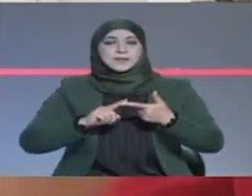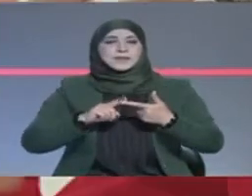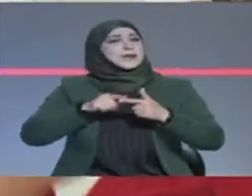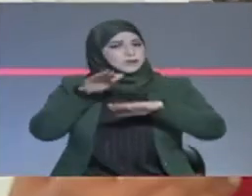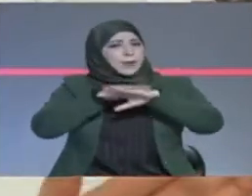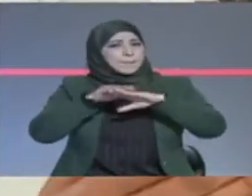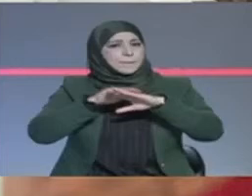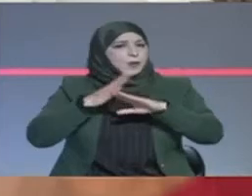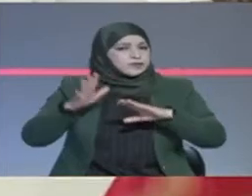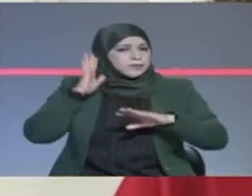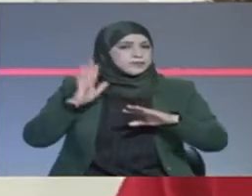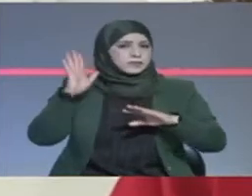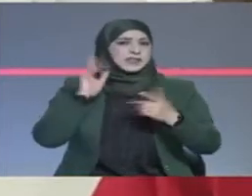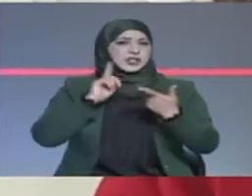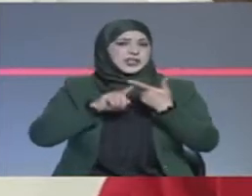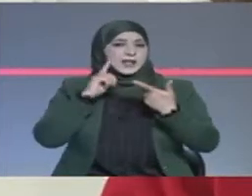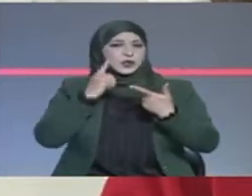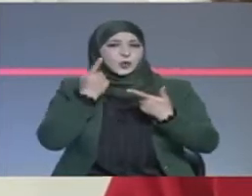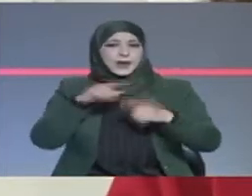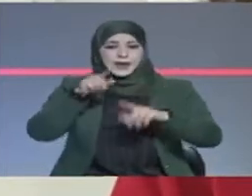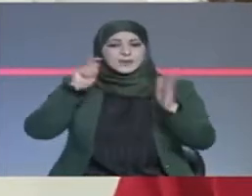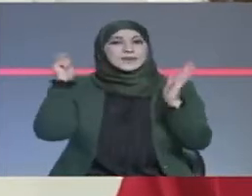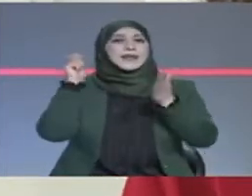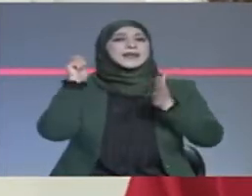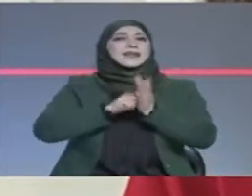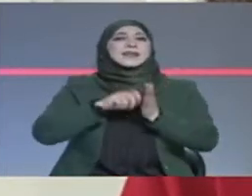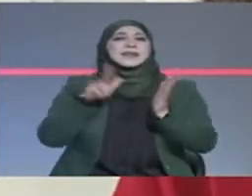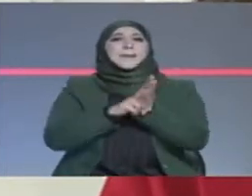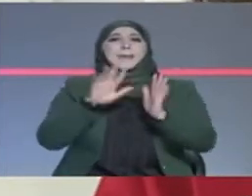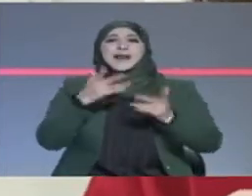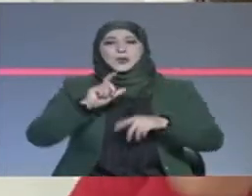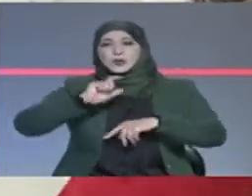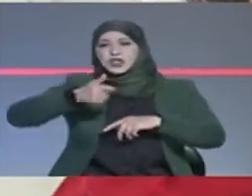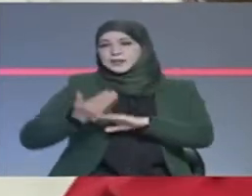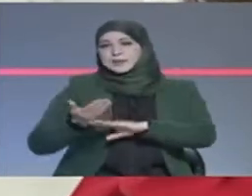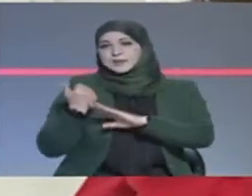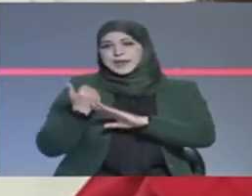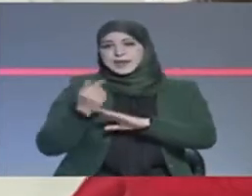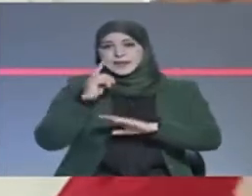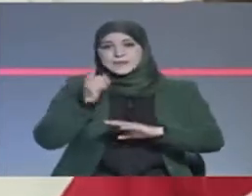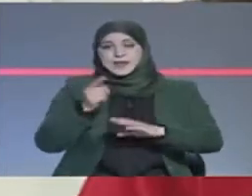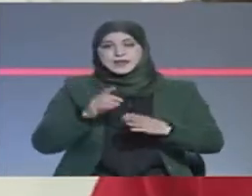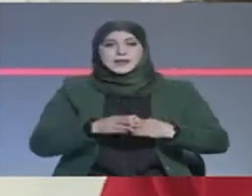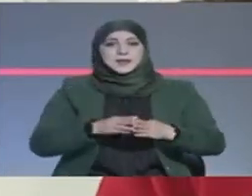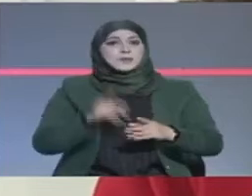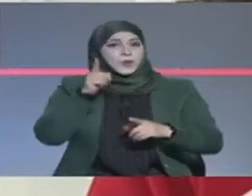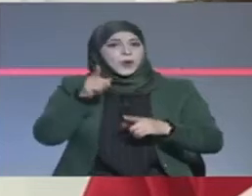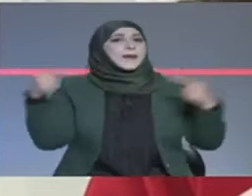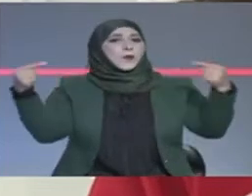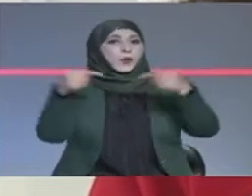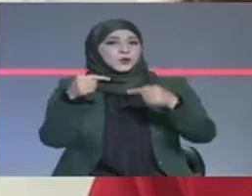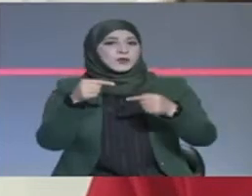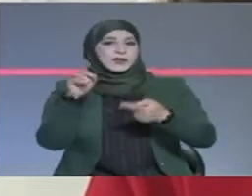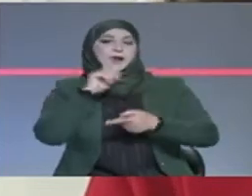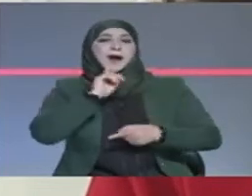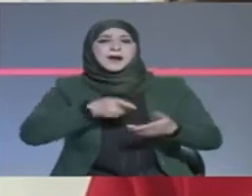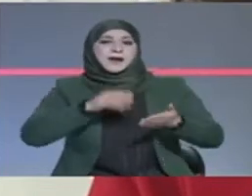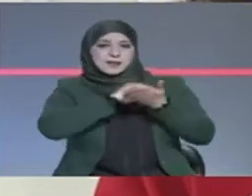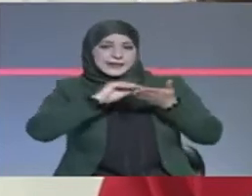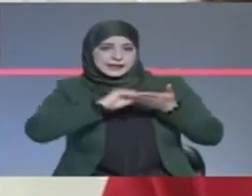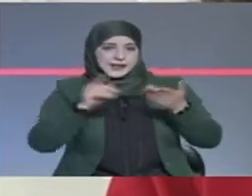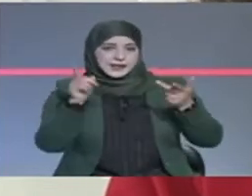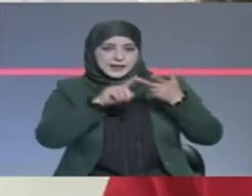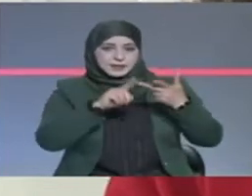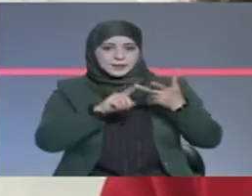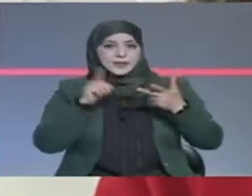لأنه يطبق على أشهار اللي فيت وكل شيء وهذا مخالف زيد المقاررات الإدارية زيد